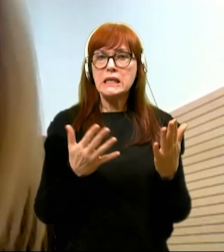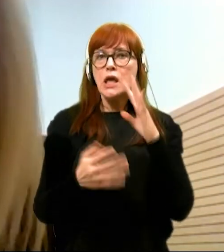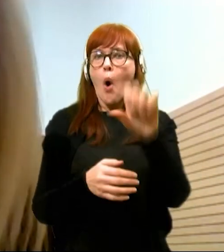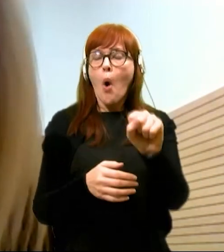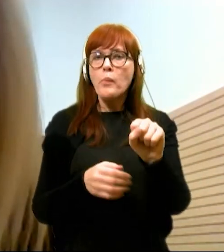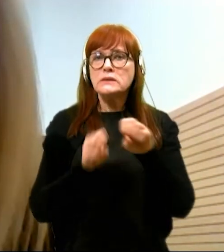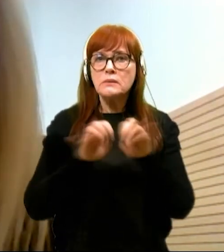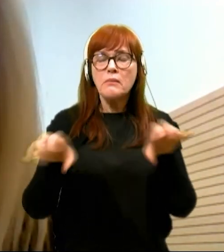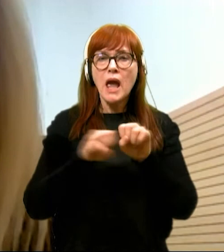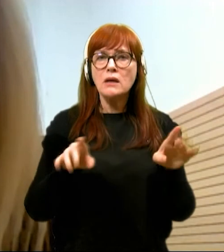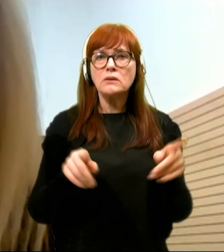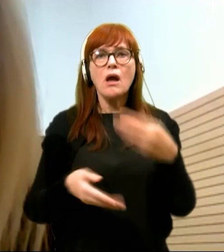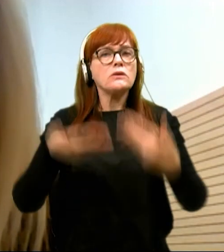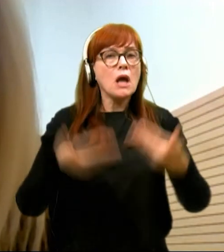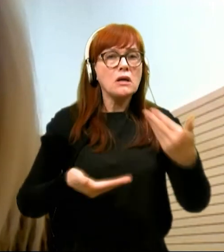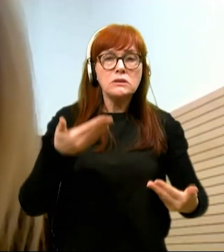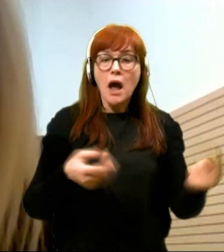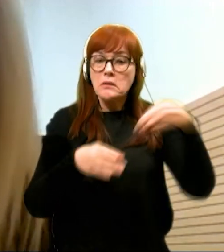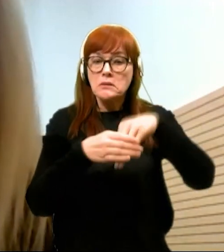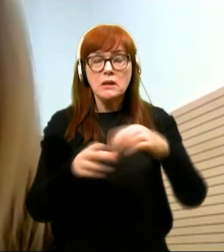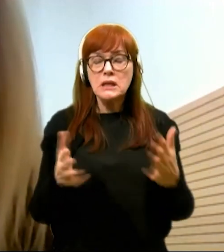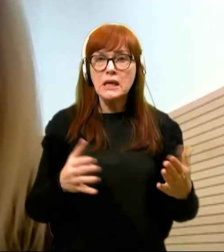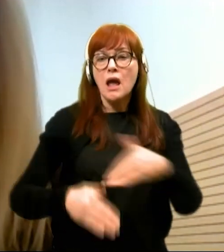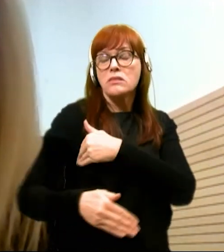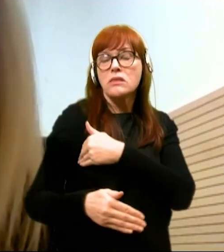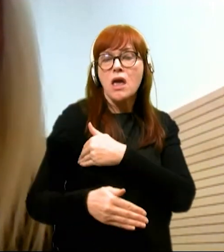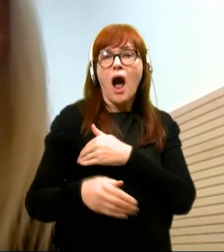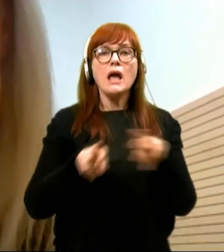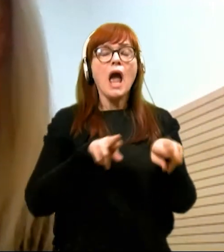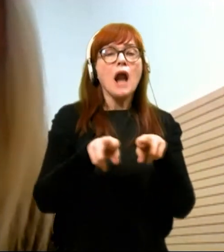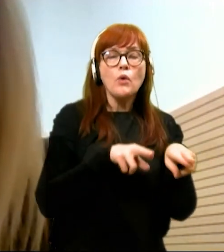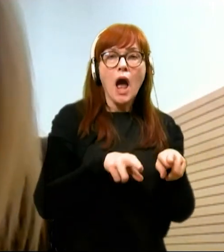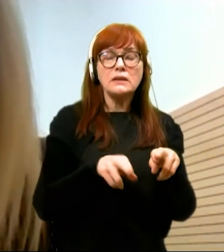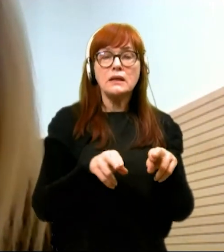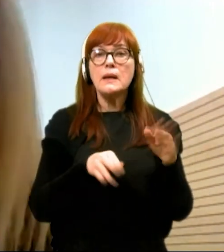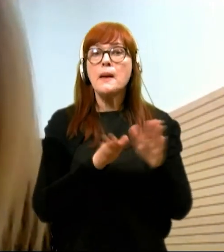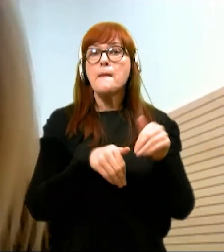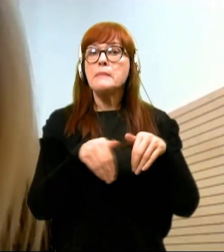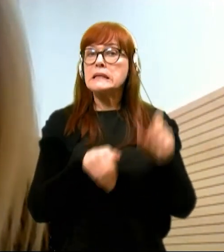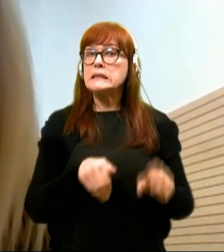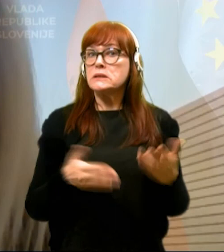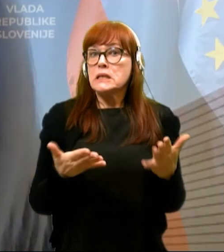v medijih, tudi na raznih sestankih, recimo dijaki, ravnatelji in tako naprej. Hvala.